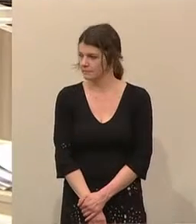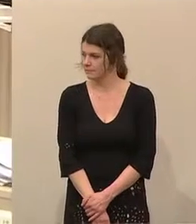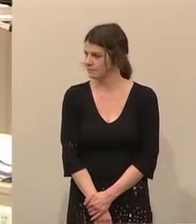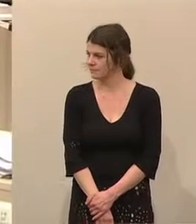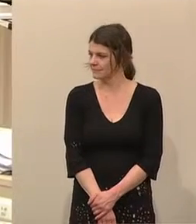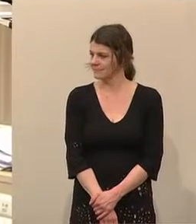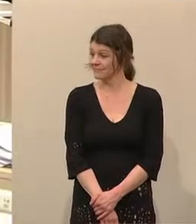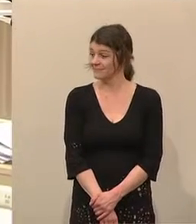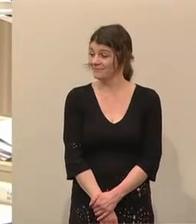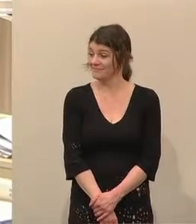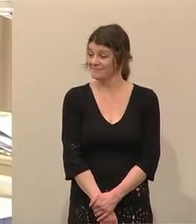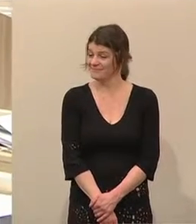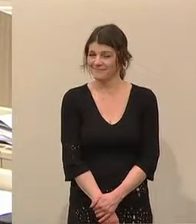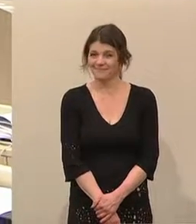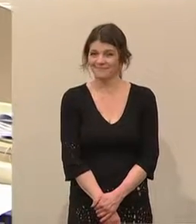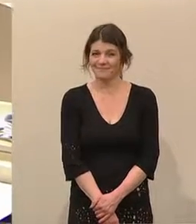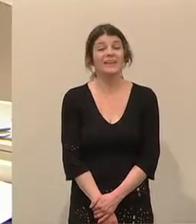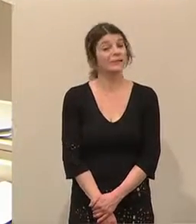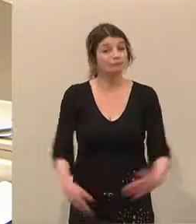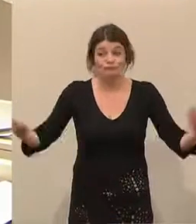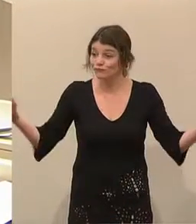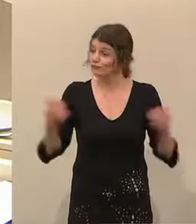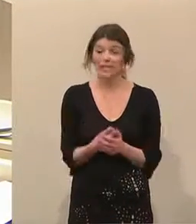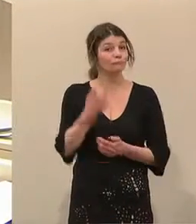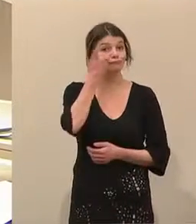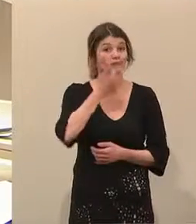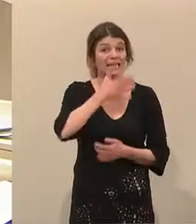erreichen, so Johannes Schmuckenschlager, Umweltsprecher der ÖVP.